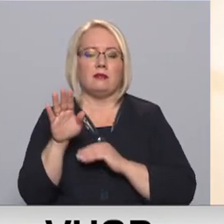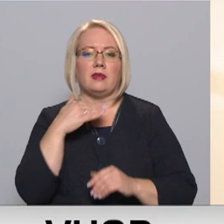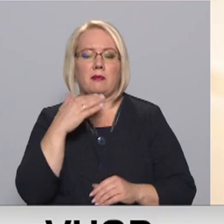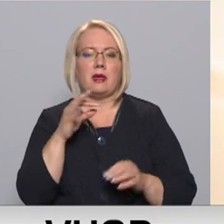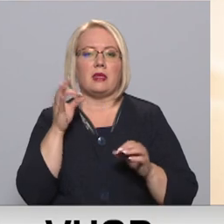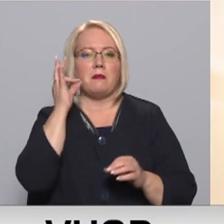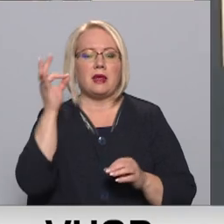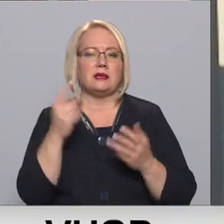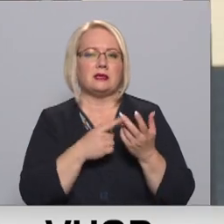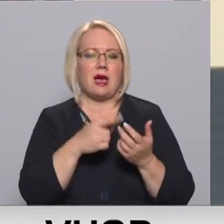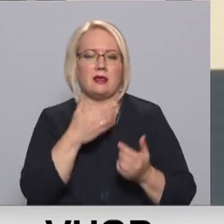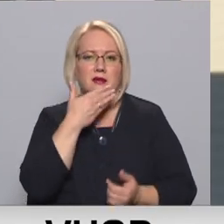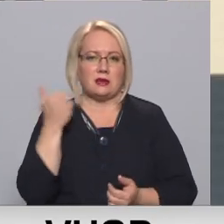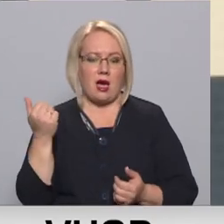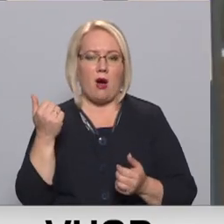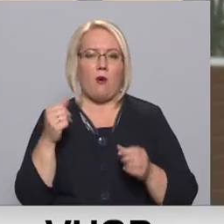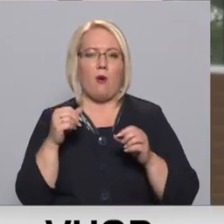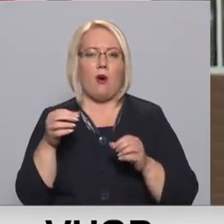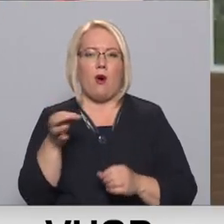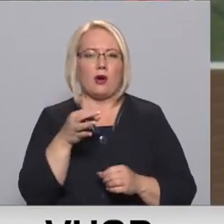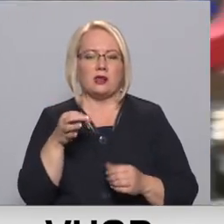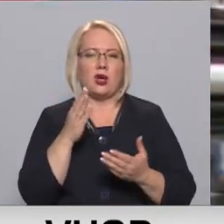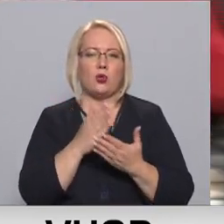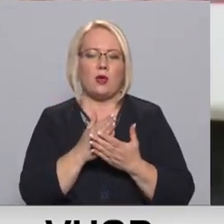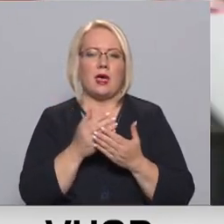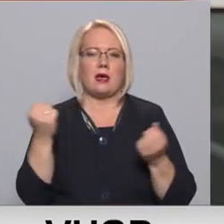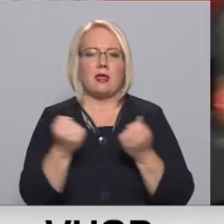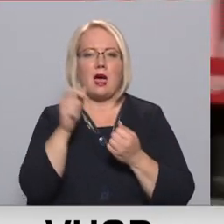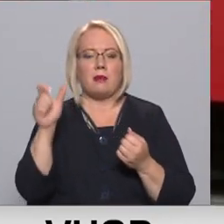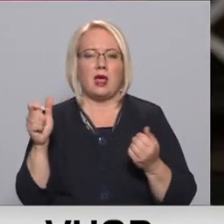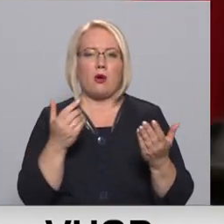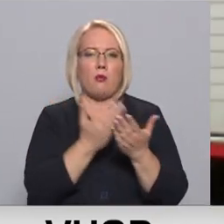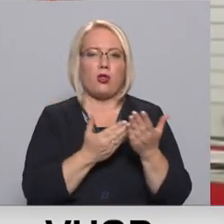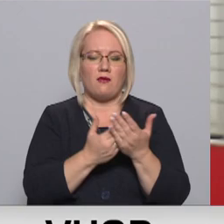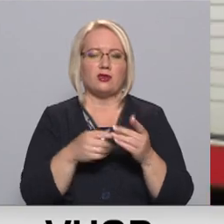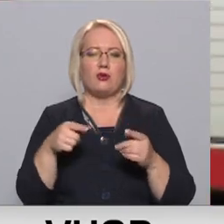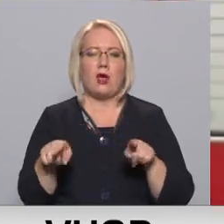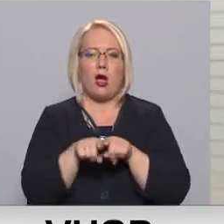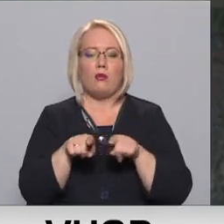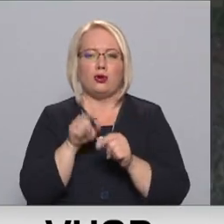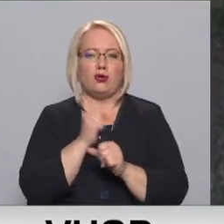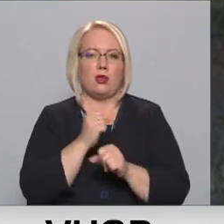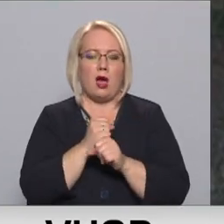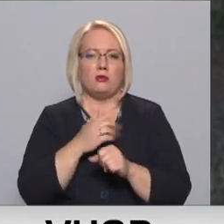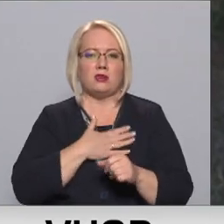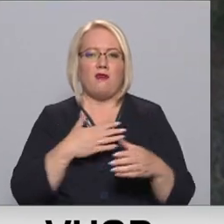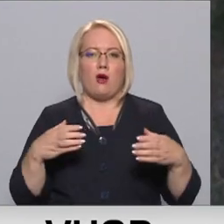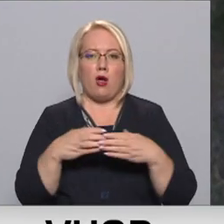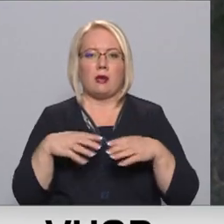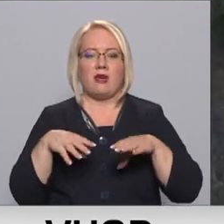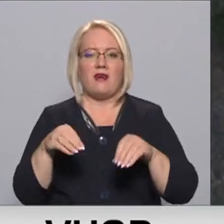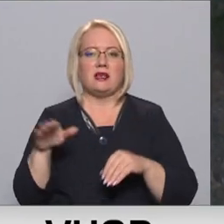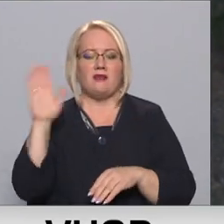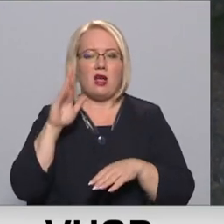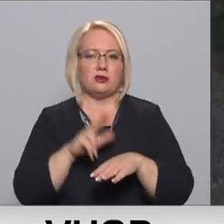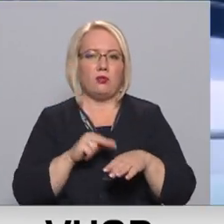skaidus tiešām nav. Dienestā notiek darbinieku motivēšana, un tādu pašu darbu savā kolektīvā veids arī valsts policija, kur